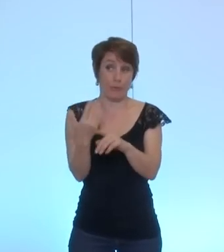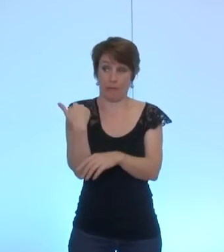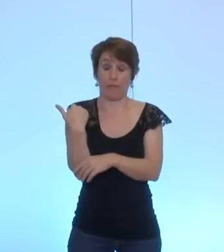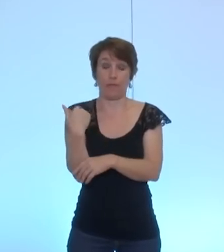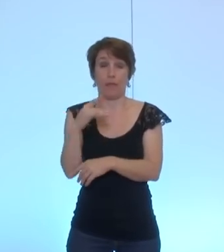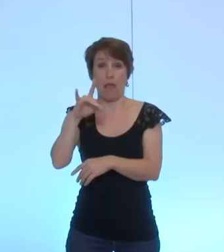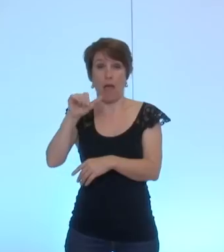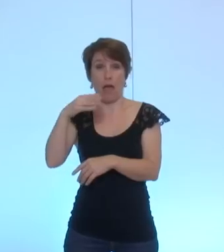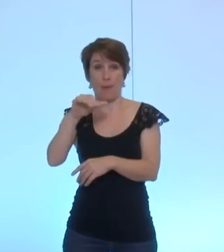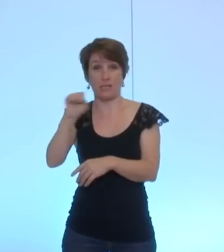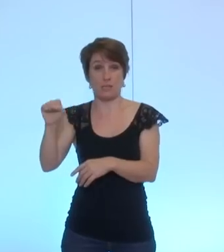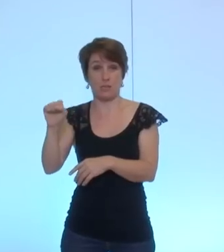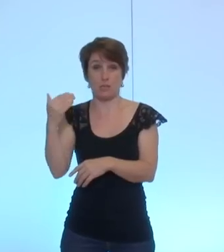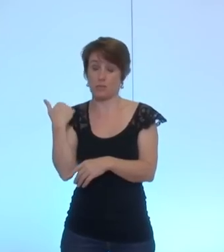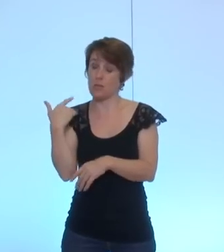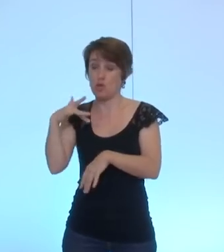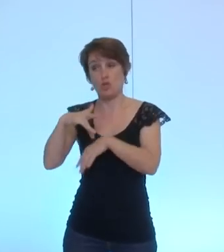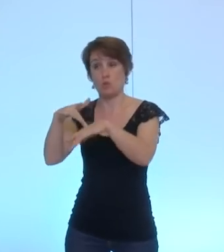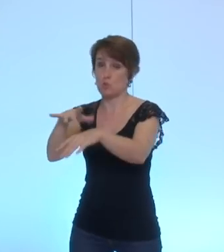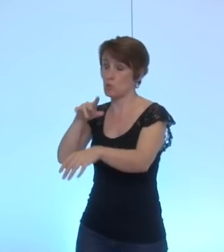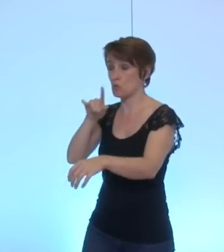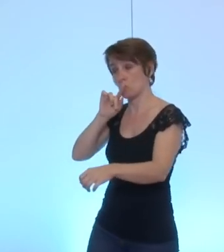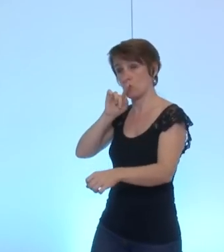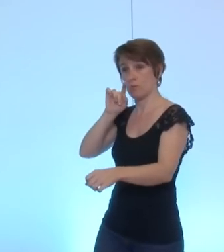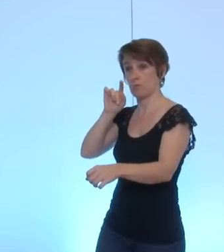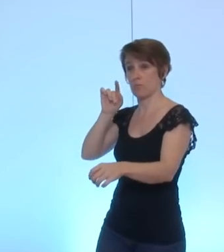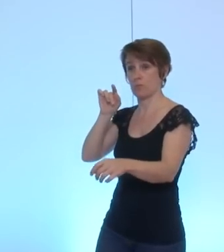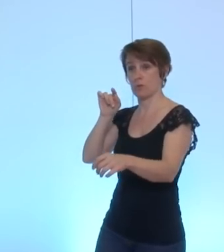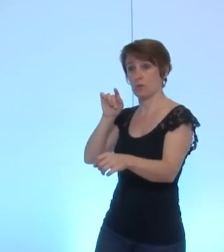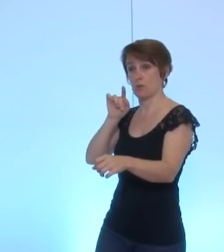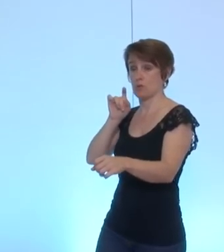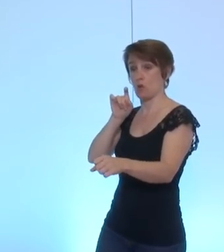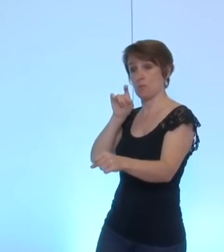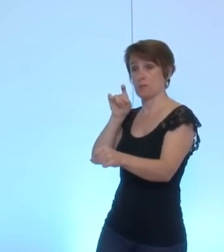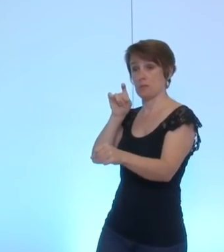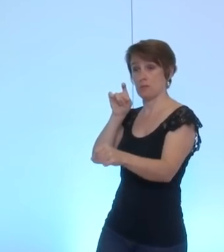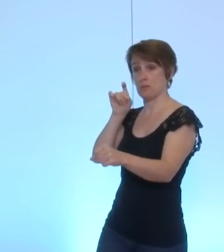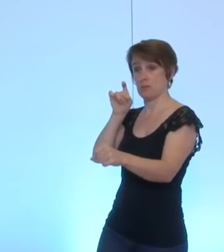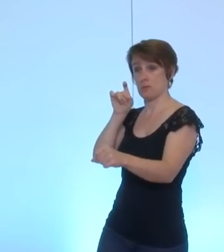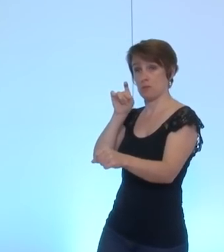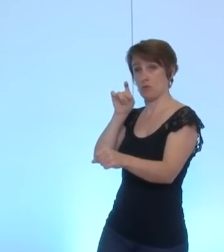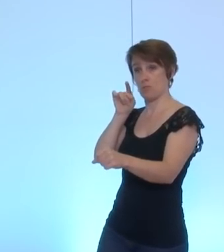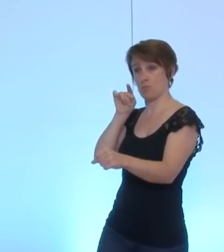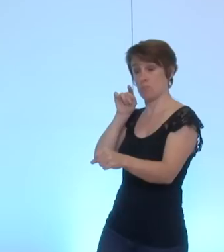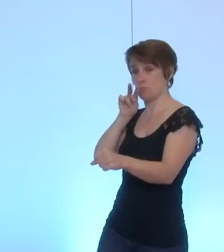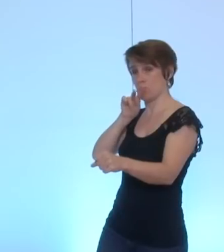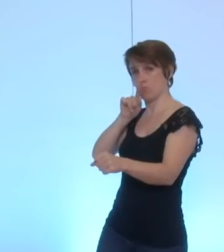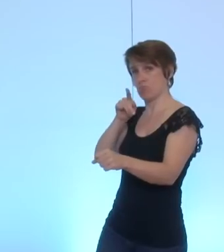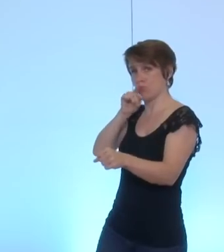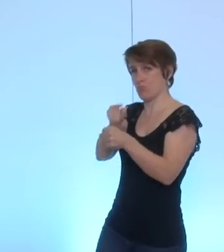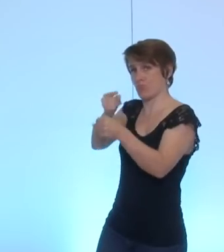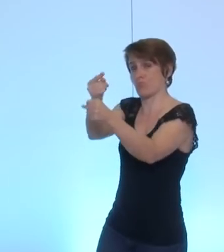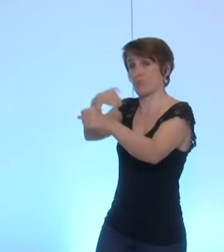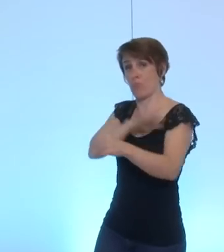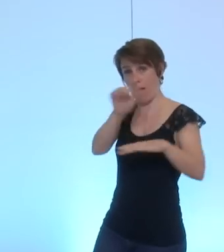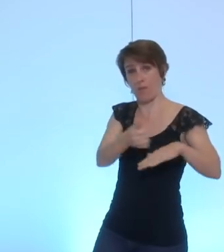a fait l'objet d'une sévère mise en garde de l'autorité palestinienne pour aboutir à un travail plus accompli vers la paix je rejoins Bernard